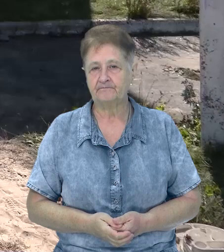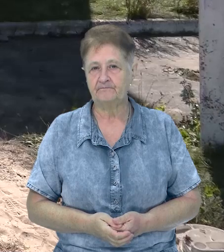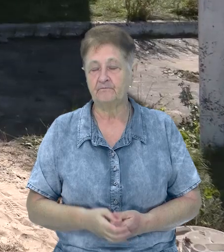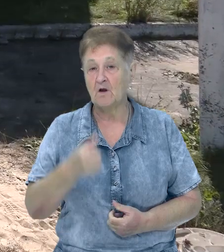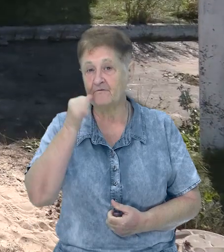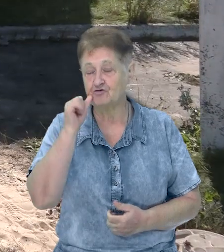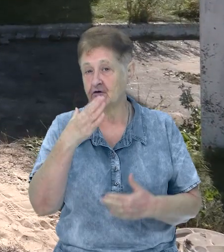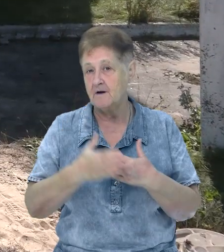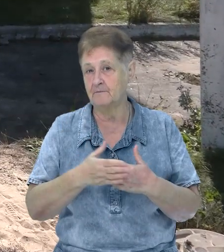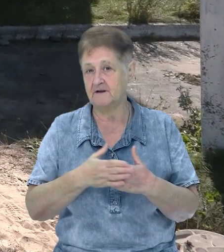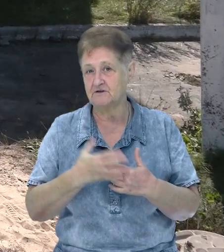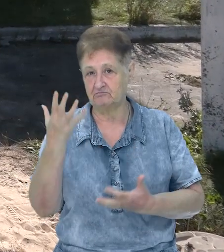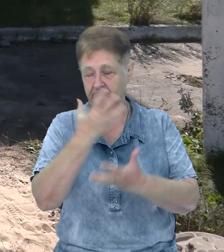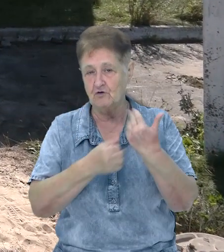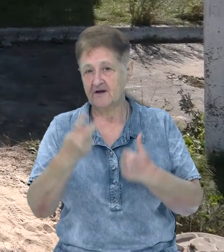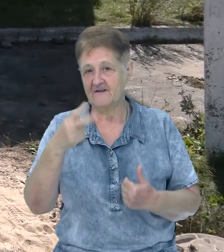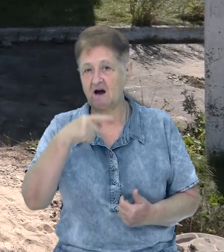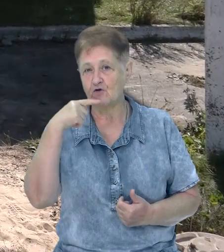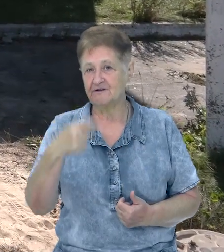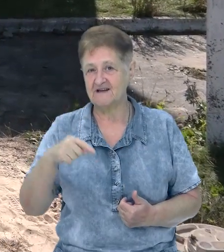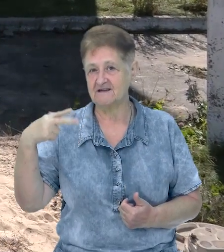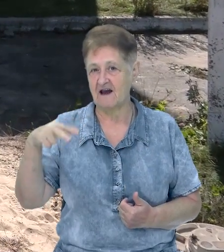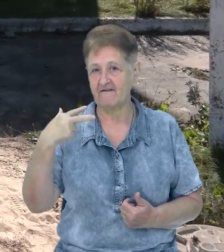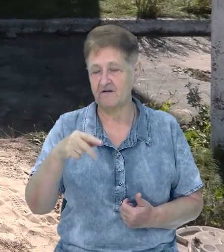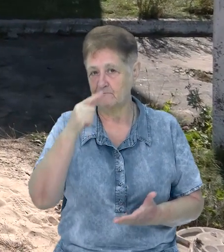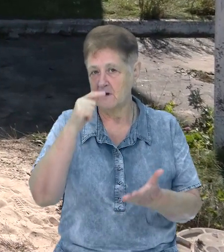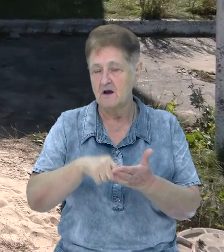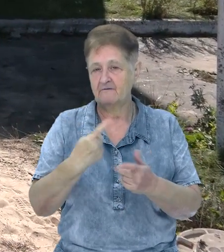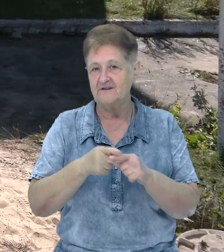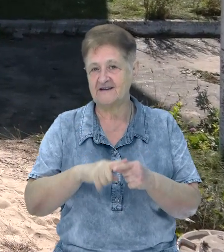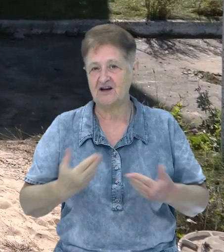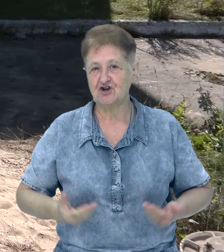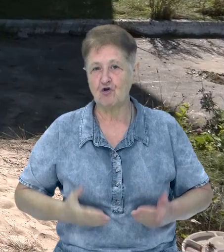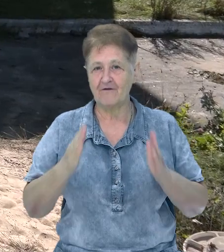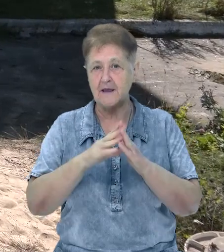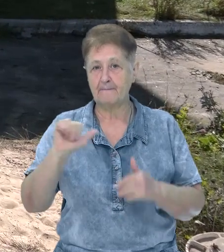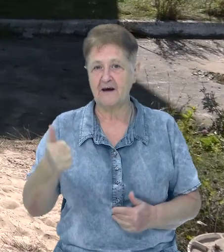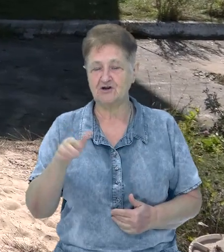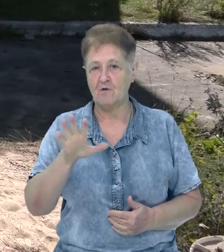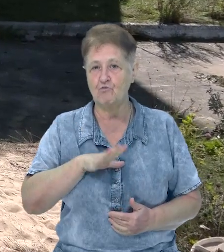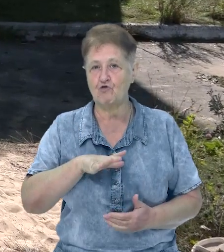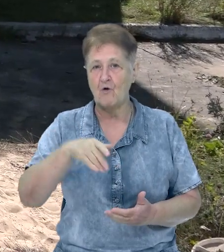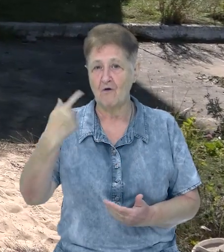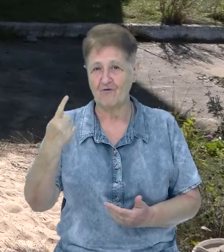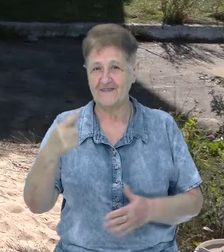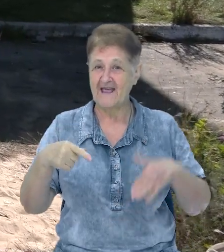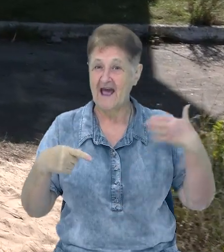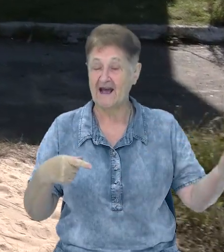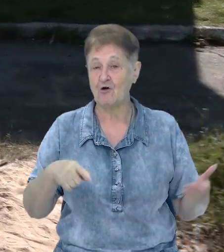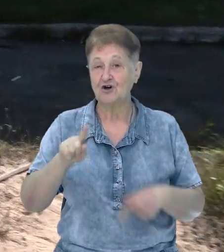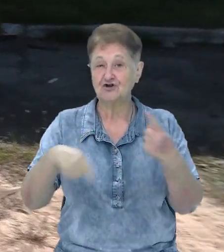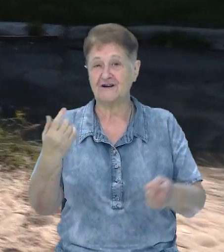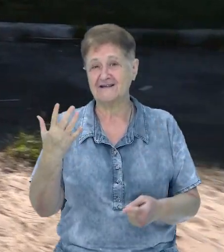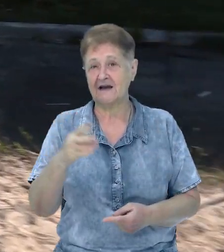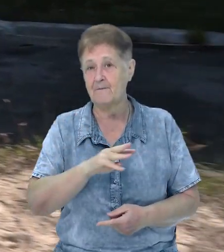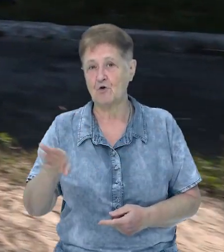Вчора близько о півночі два російських шахети влучили в цей житловий будинок. Перше влучання було в це крило будинку. Через кілька